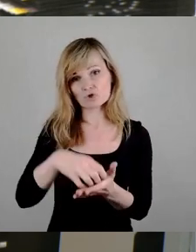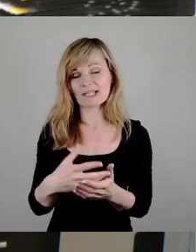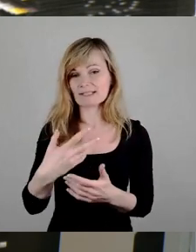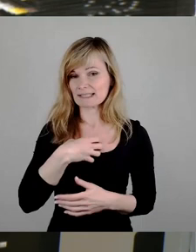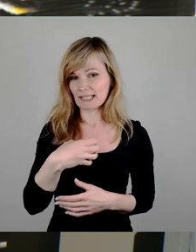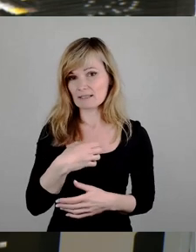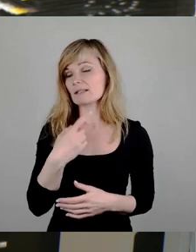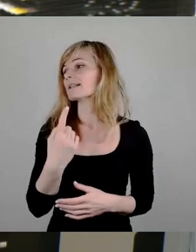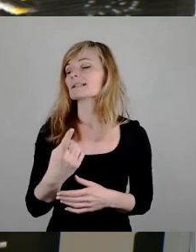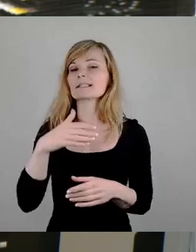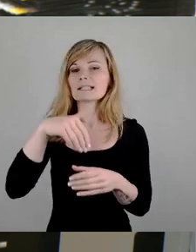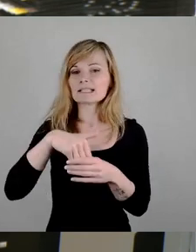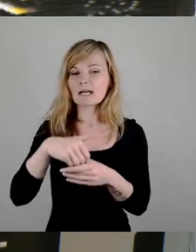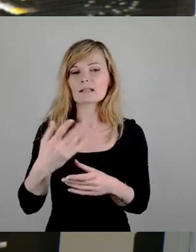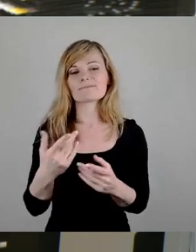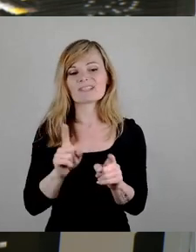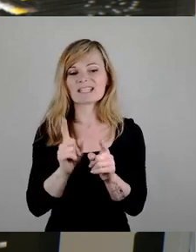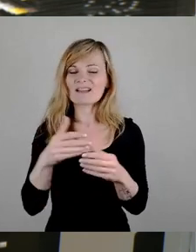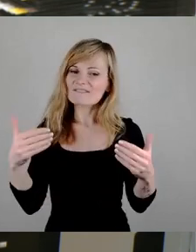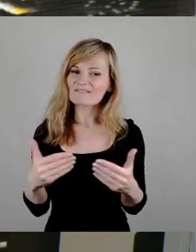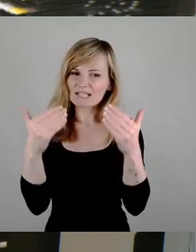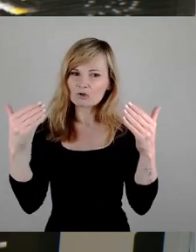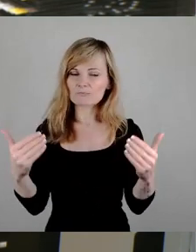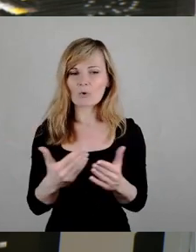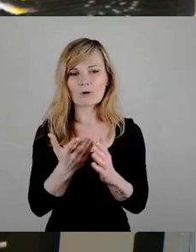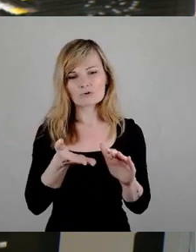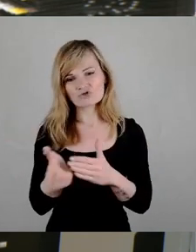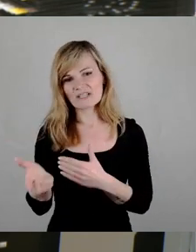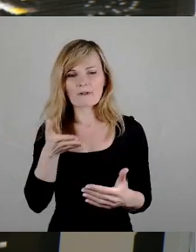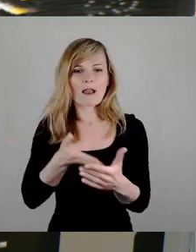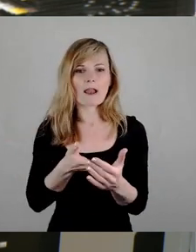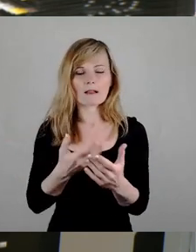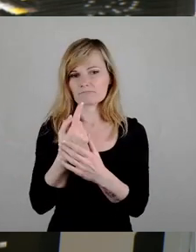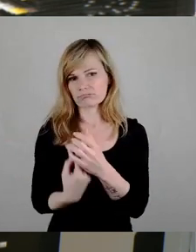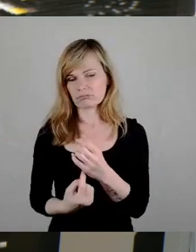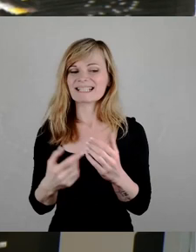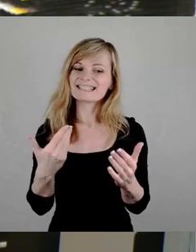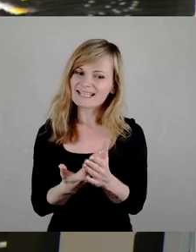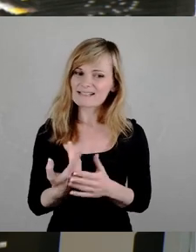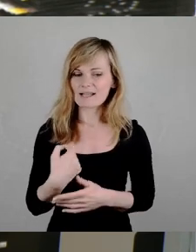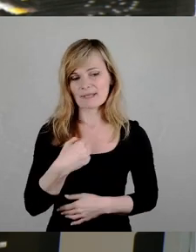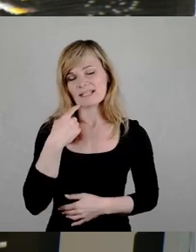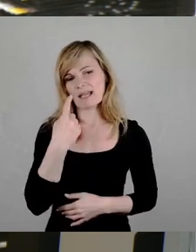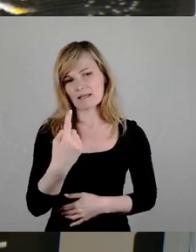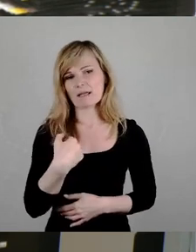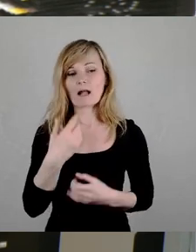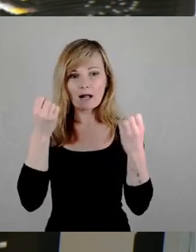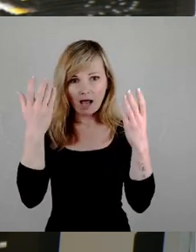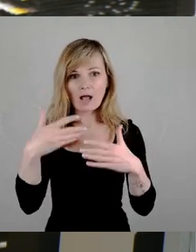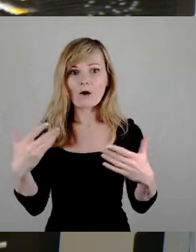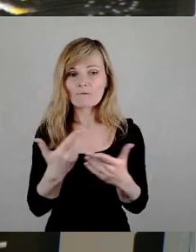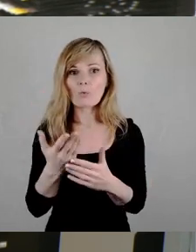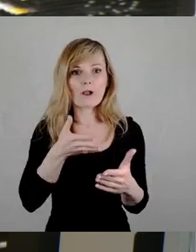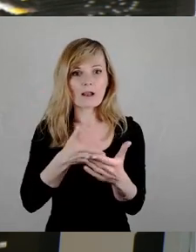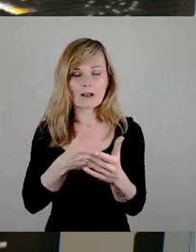diesen inneren Widersprüchlichkeiten scheitern würde. Und deswegen denke ich, muss man auch klar sagen, wo denn eigentlich noch die Hürden sind.